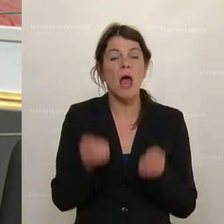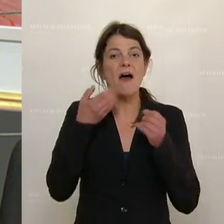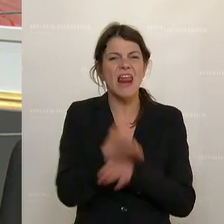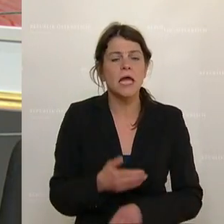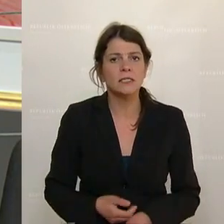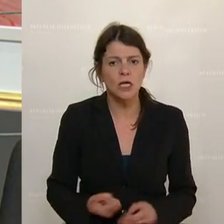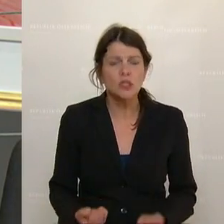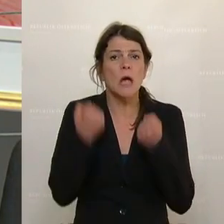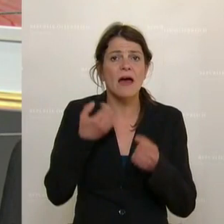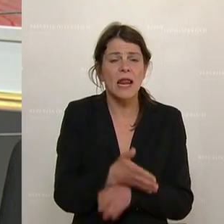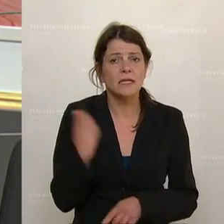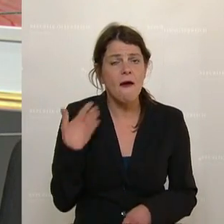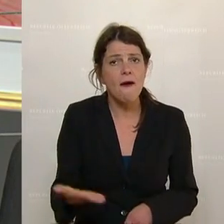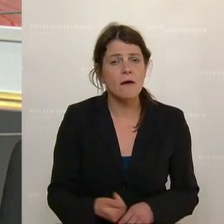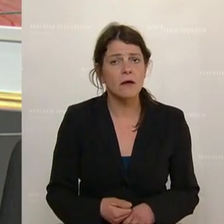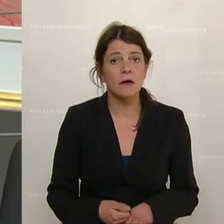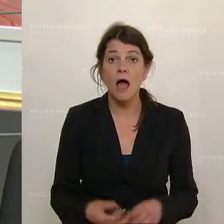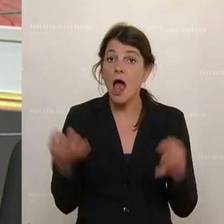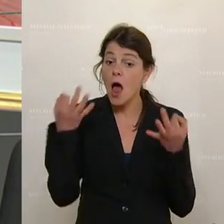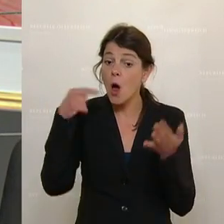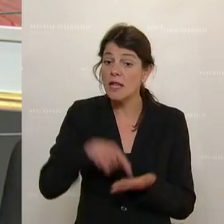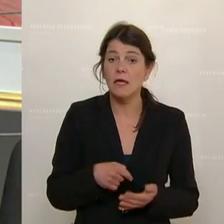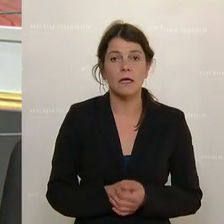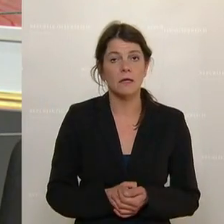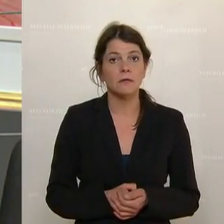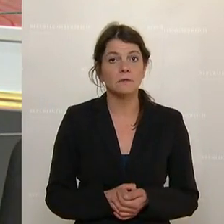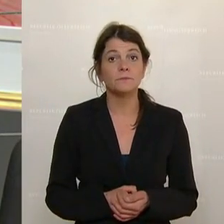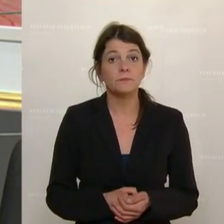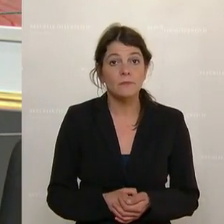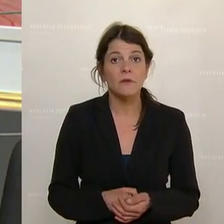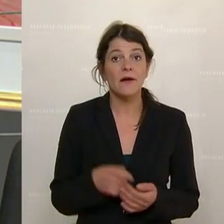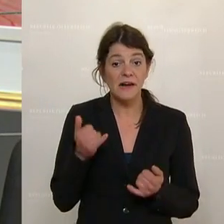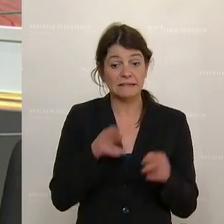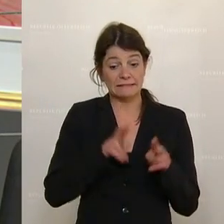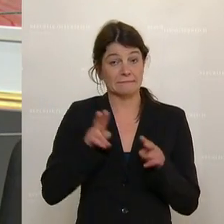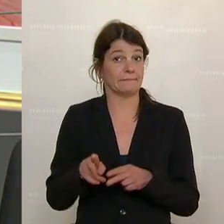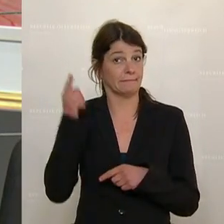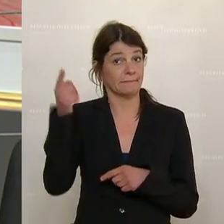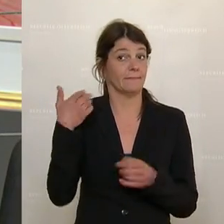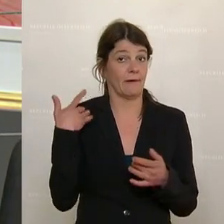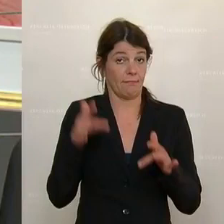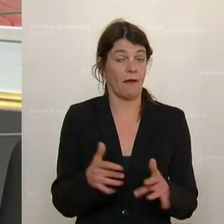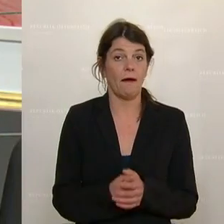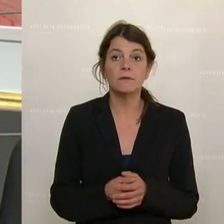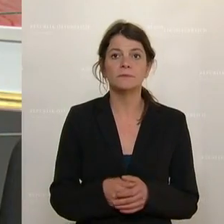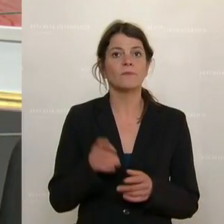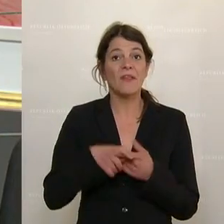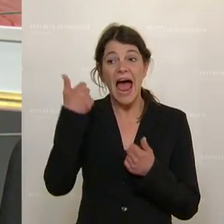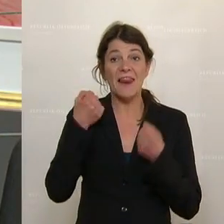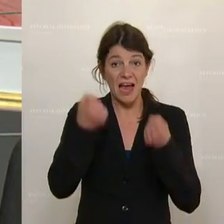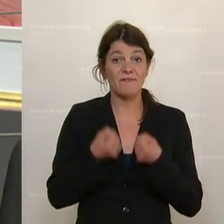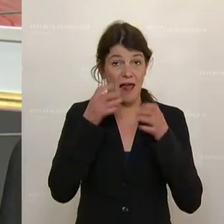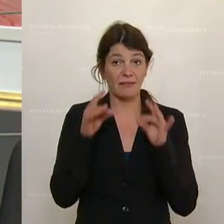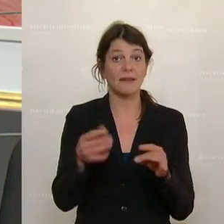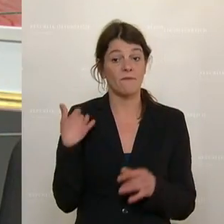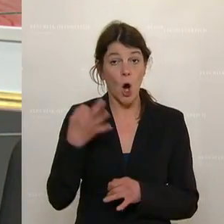sind. Schwer verletzt worden sind. Heute ein Prozess sogar stattgefunden hat und einer der Gewalttäter